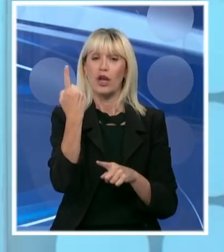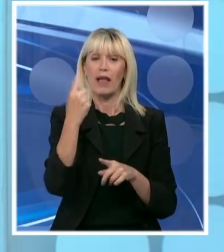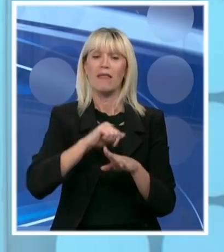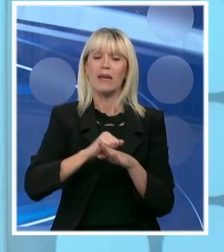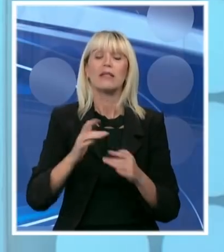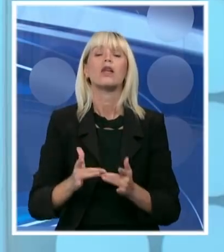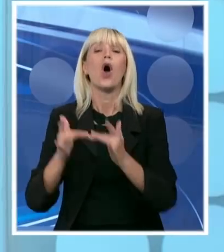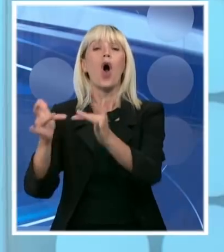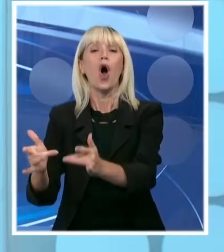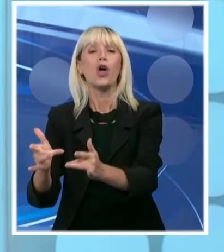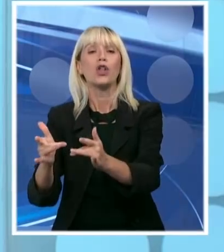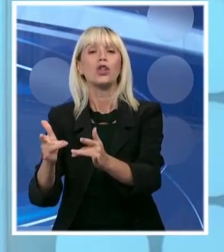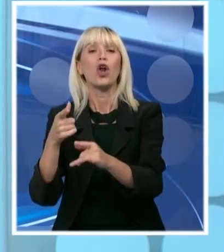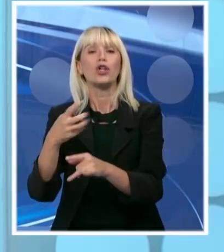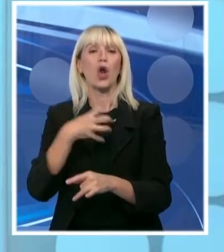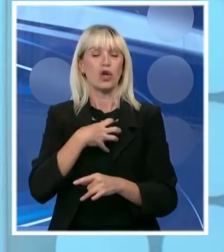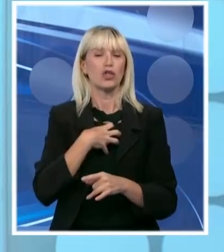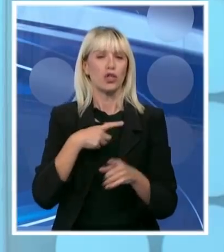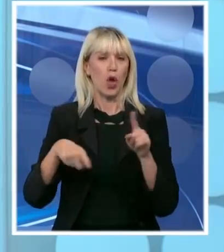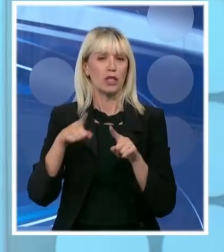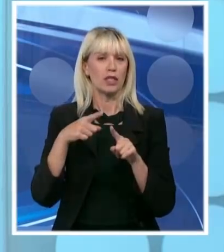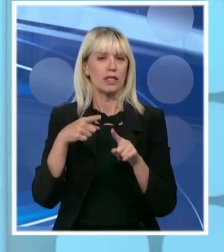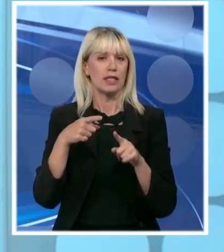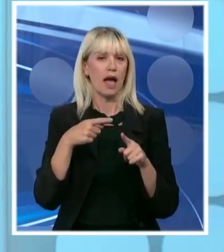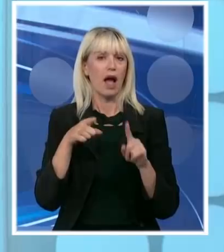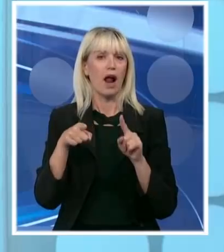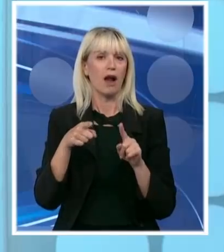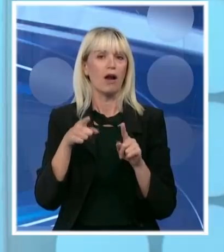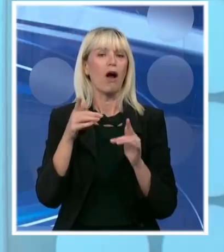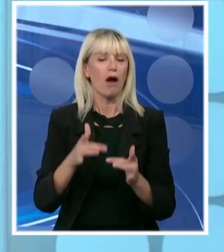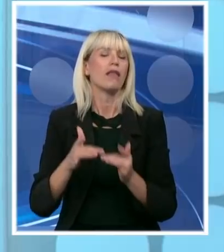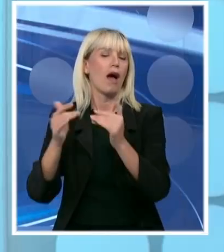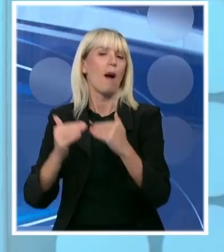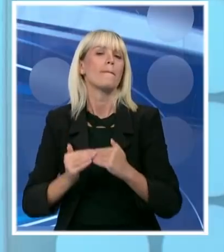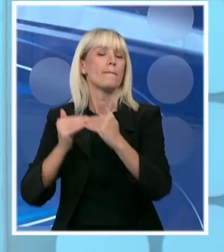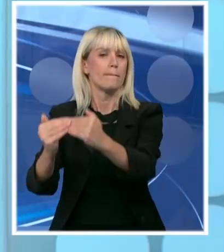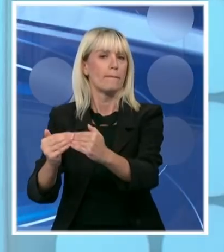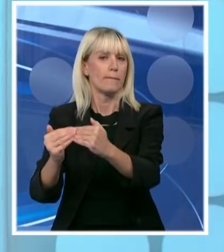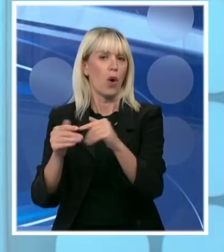To je oko 300 miliona evra koji nas koštaju da pomerimo na iza 2021. godine.